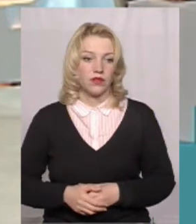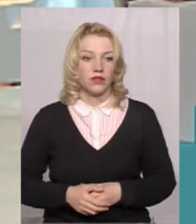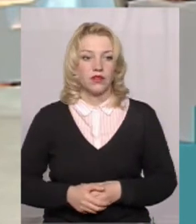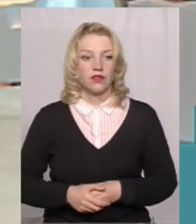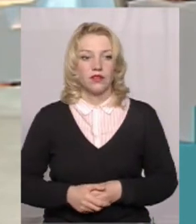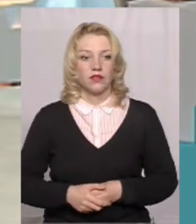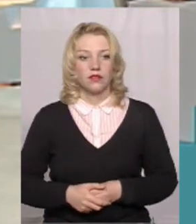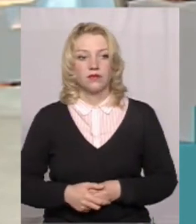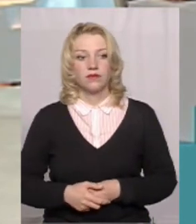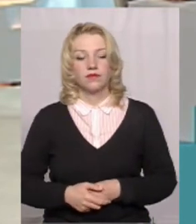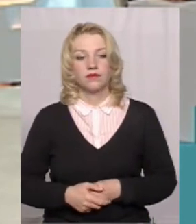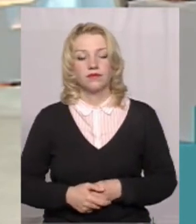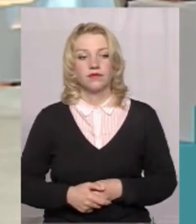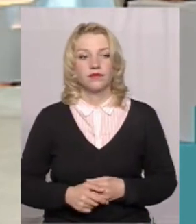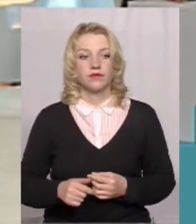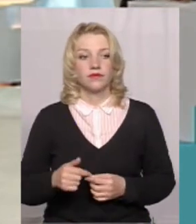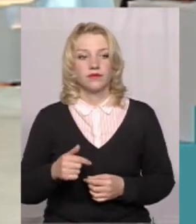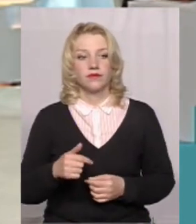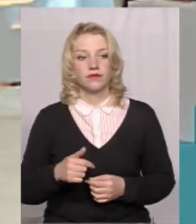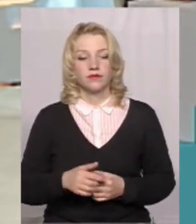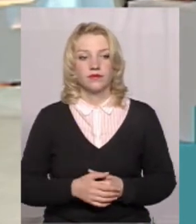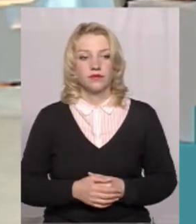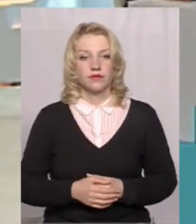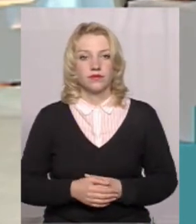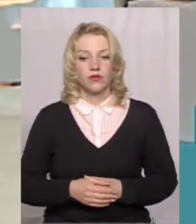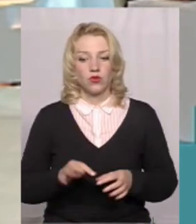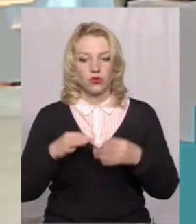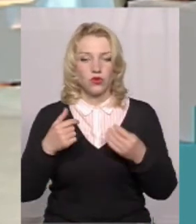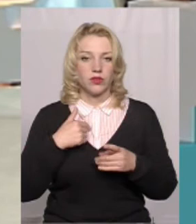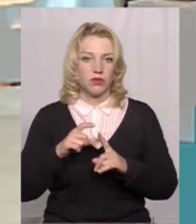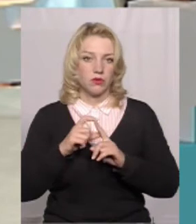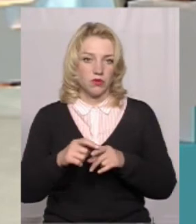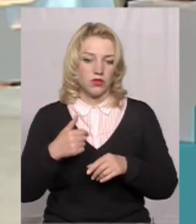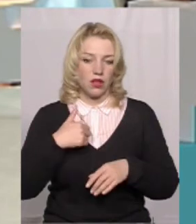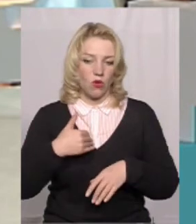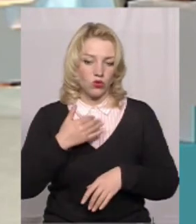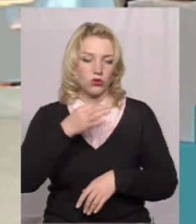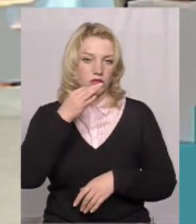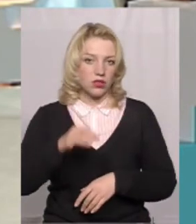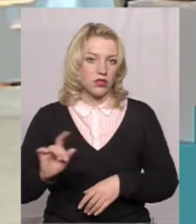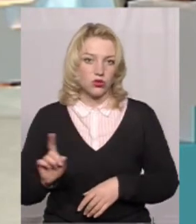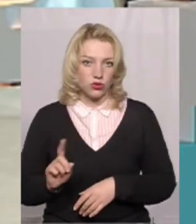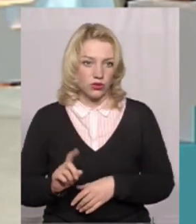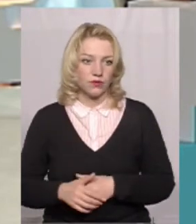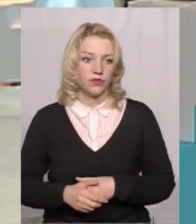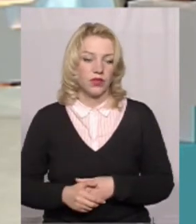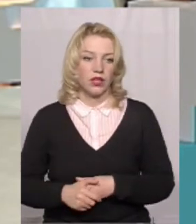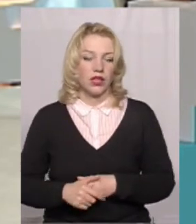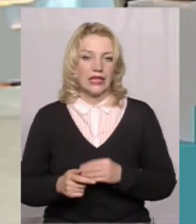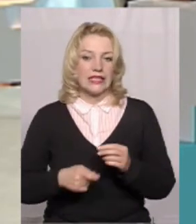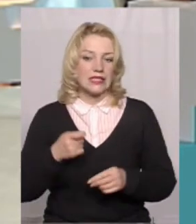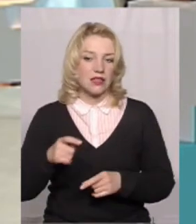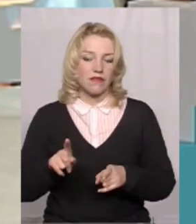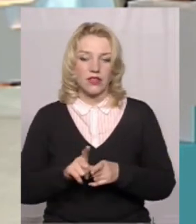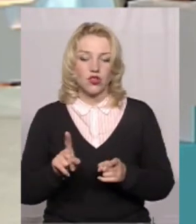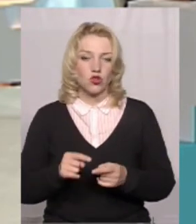Дозвольте, я маю діваю. Так, я от хотіла вас запитати якраз. Я хочу сказати, що заяв таких,